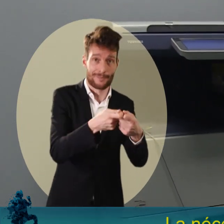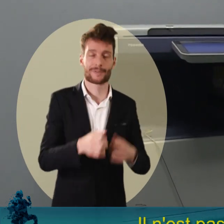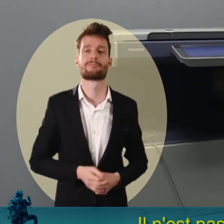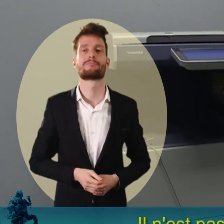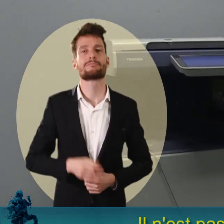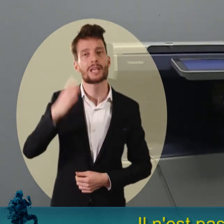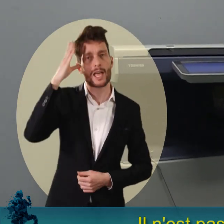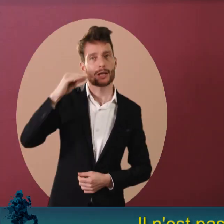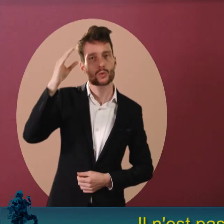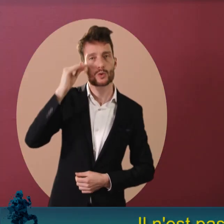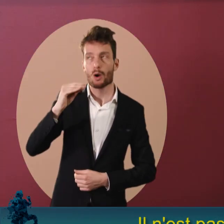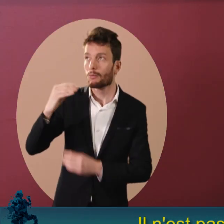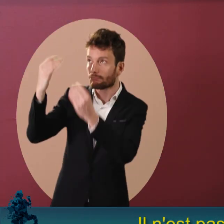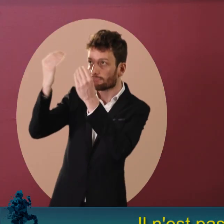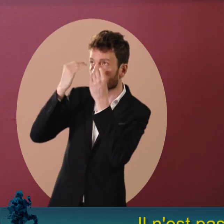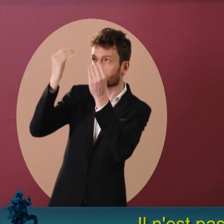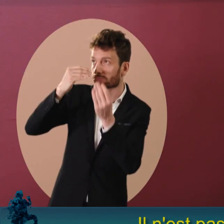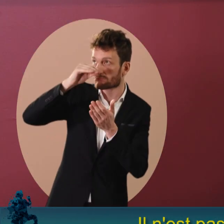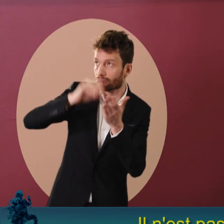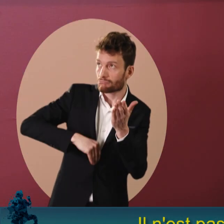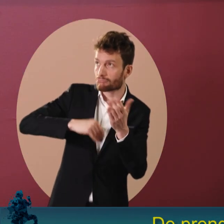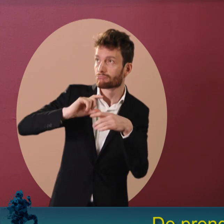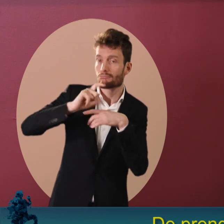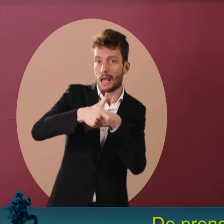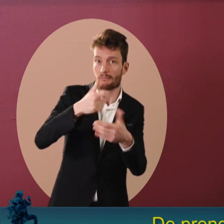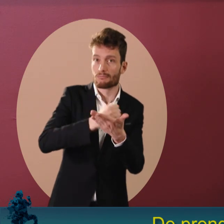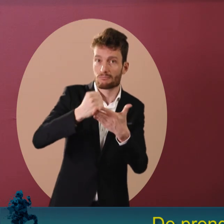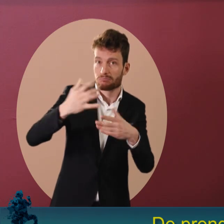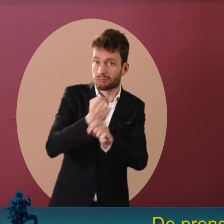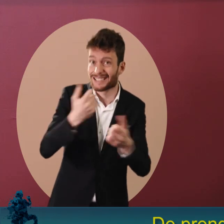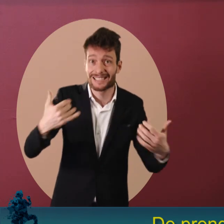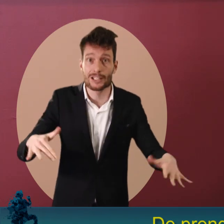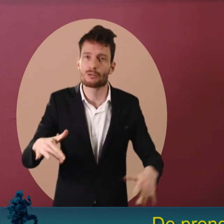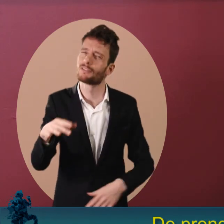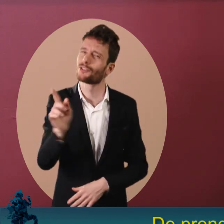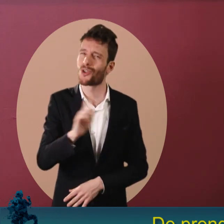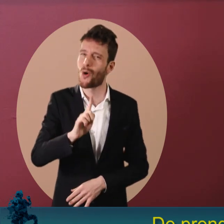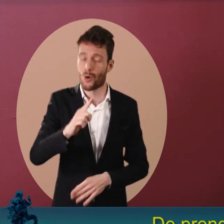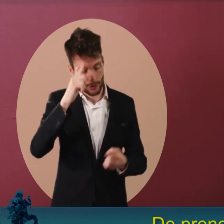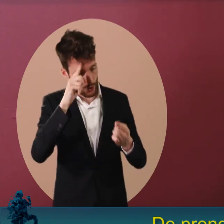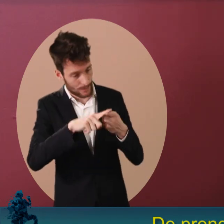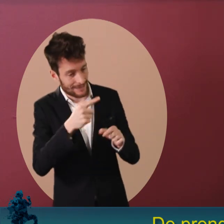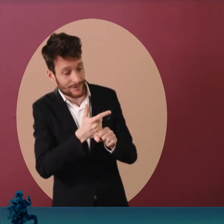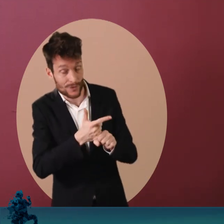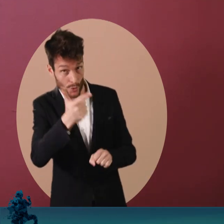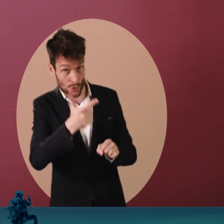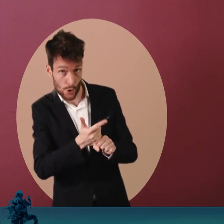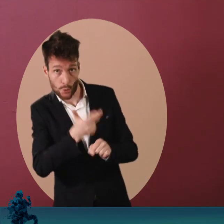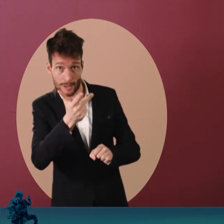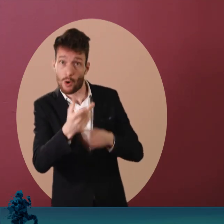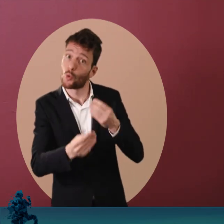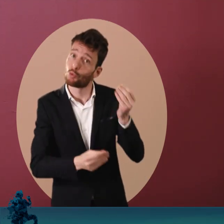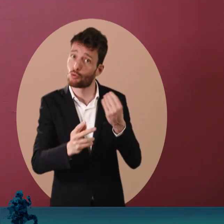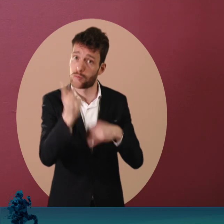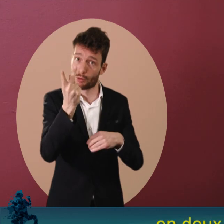pratiques. Il n pas question pour eux seulement d'envisager de prendre des cours et de réussir des examens. Il s'agit